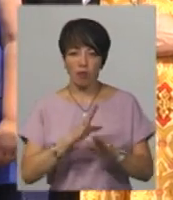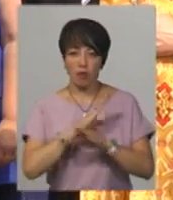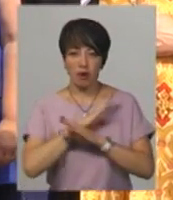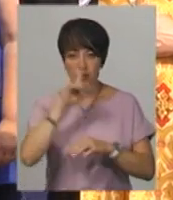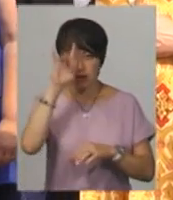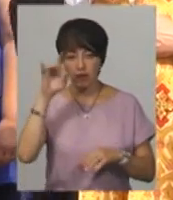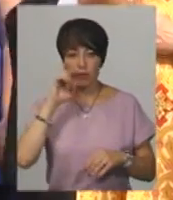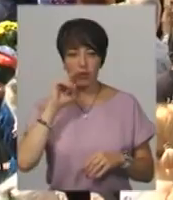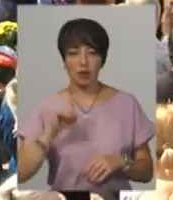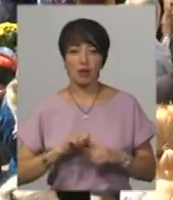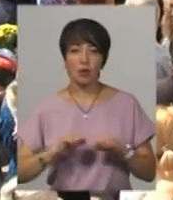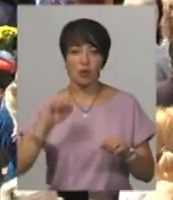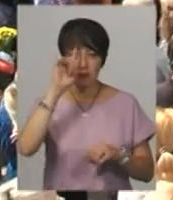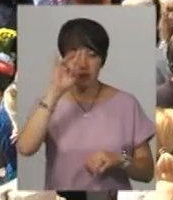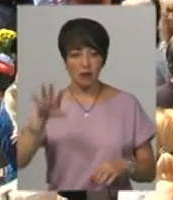Україні!